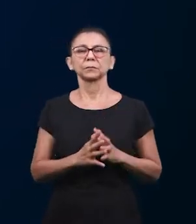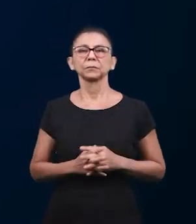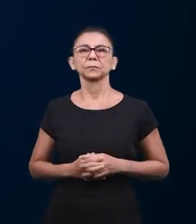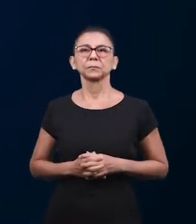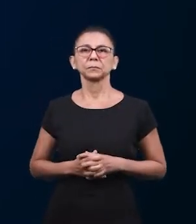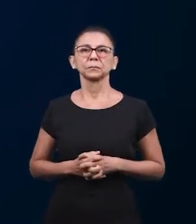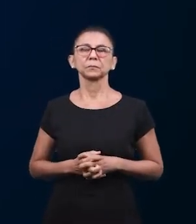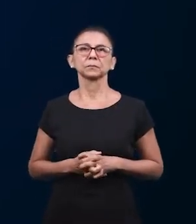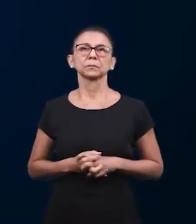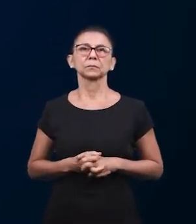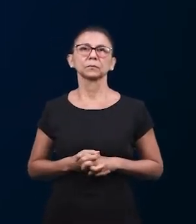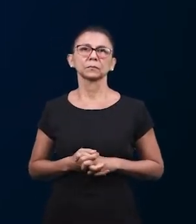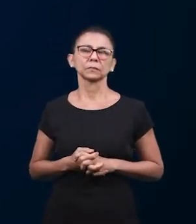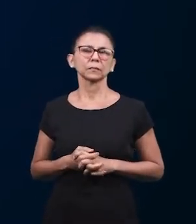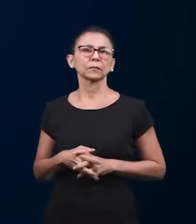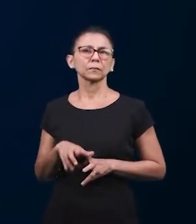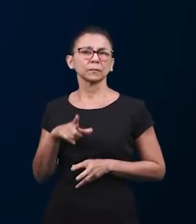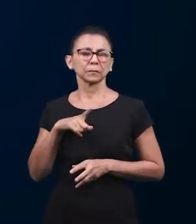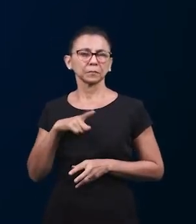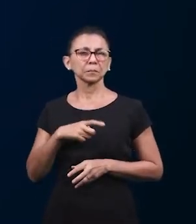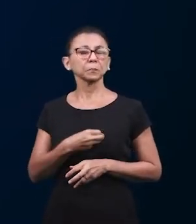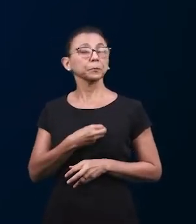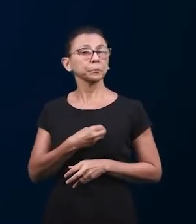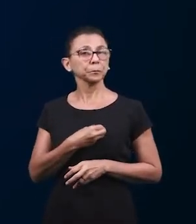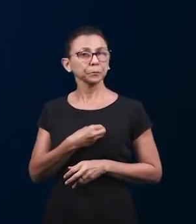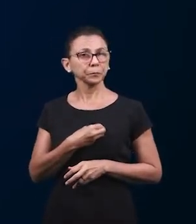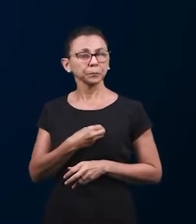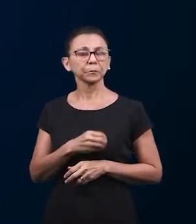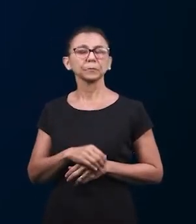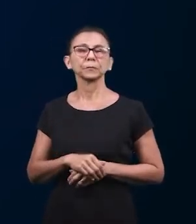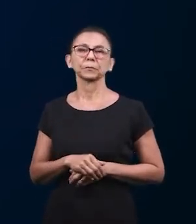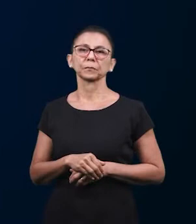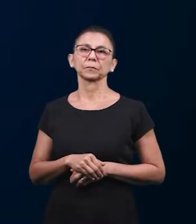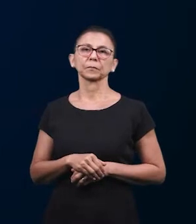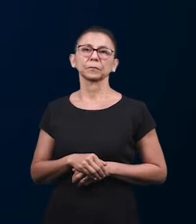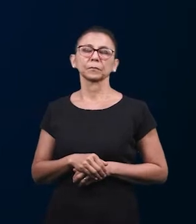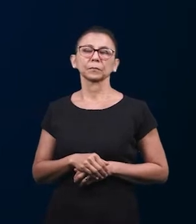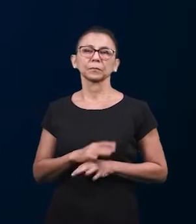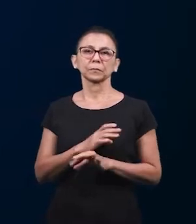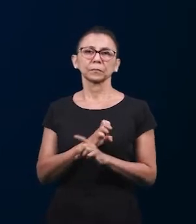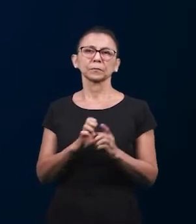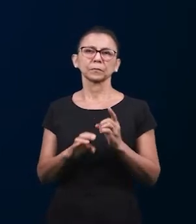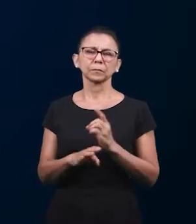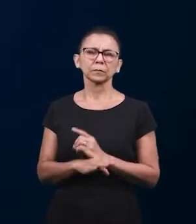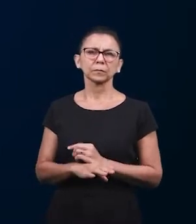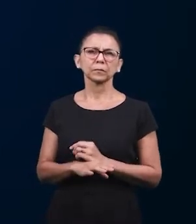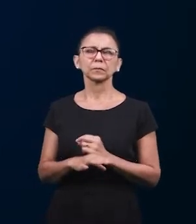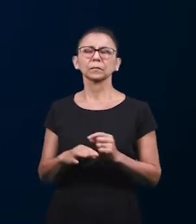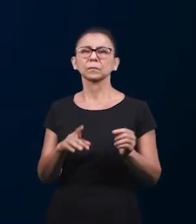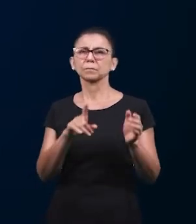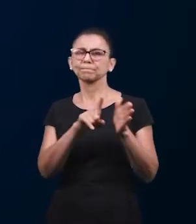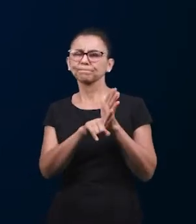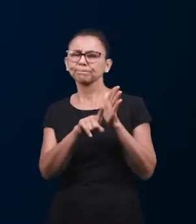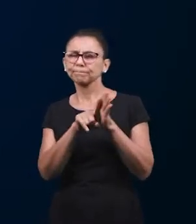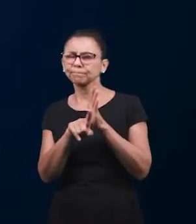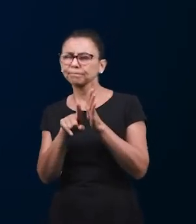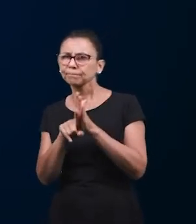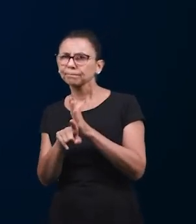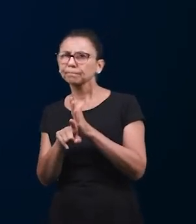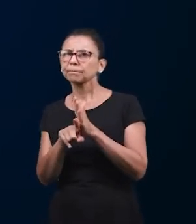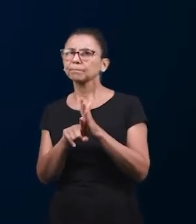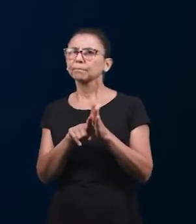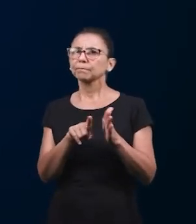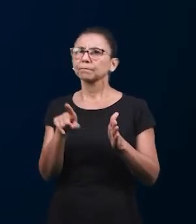библейской школы. Мы участвуем активно, участвуем как церковь.